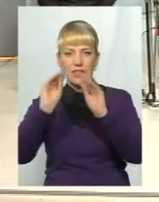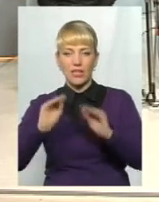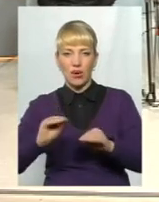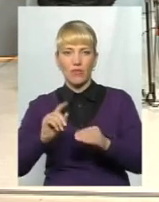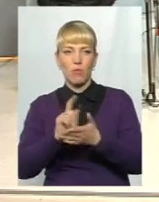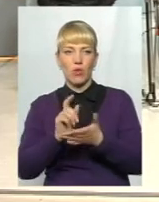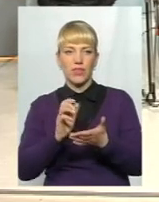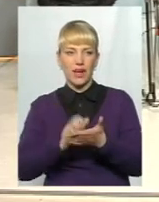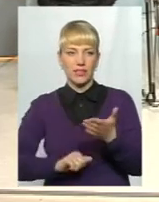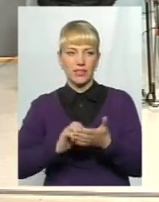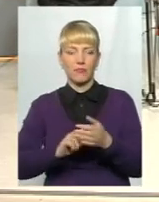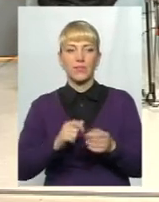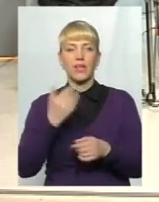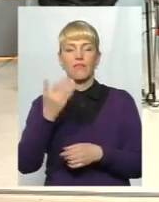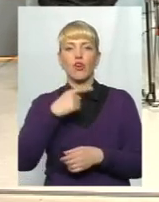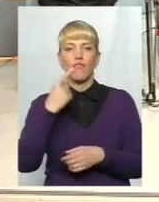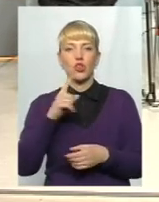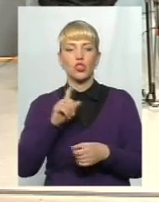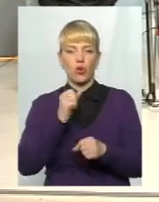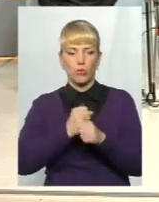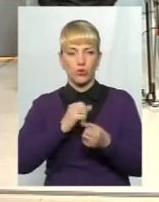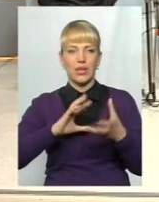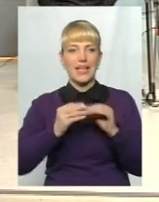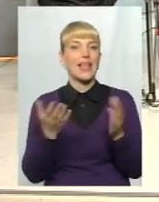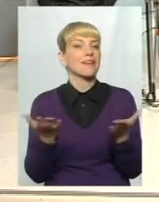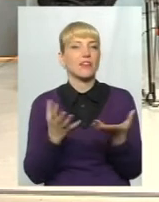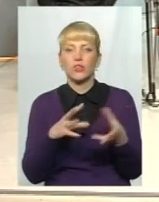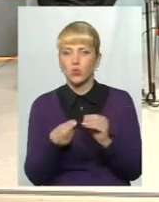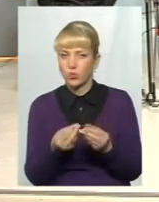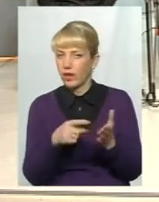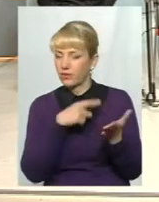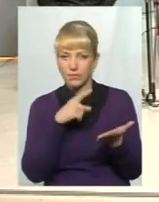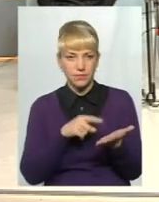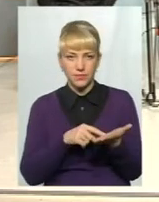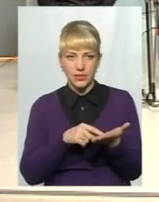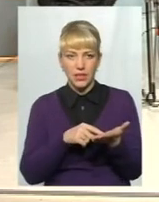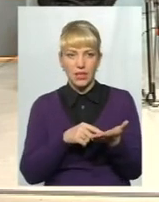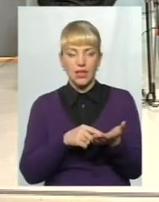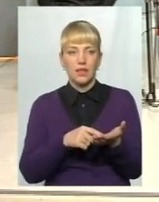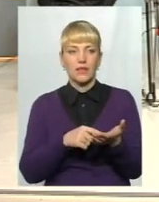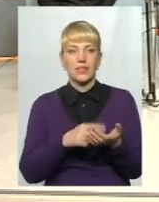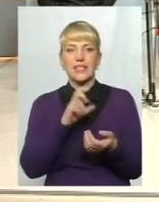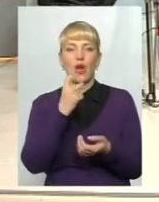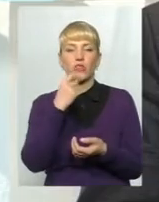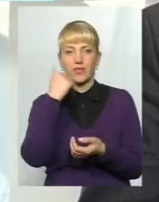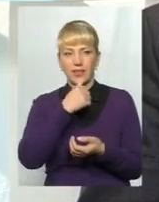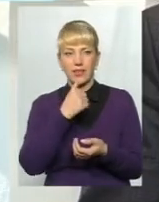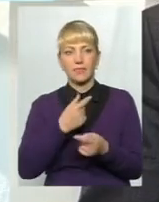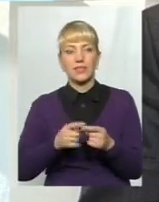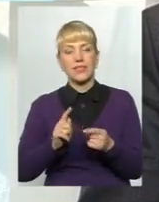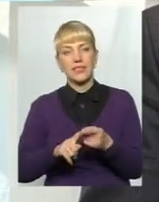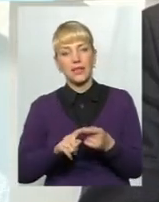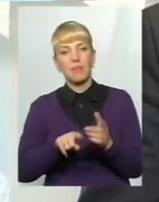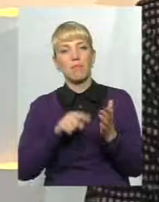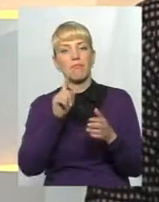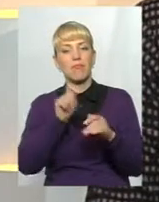робота була результативна. Які результати перевірки за цей один рік? До нарахованих якраз,